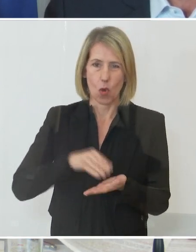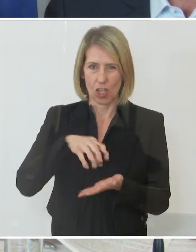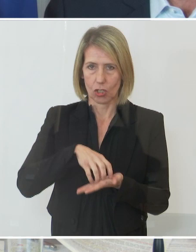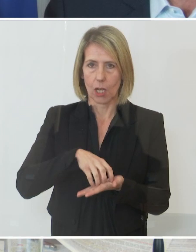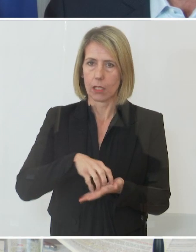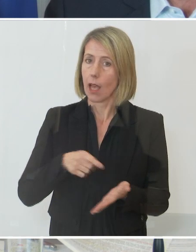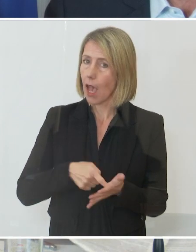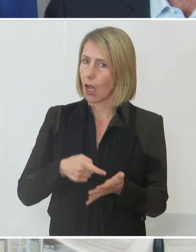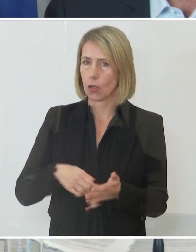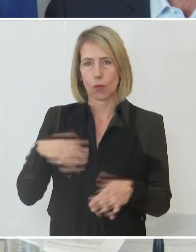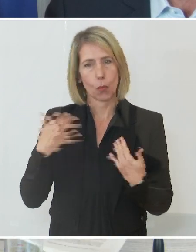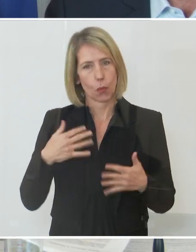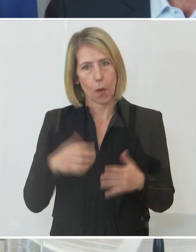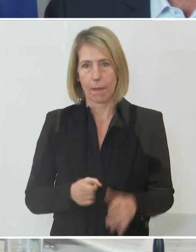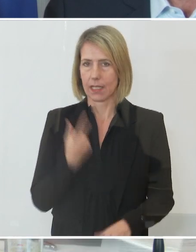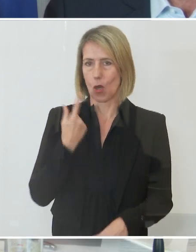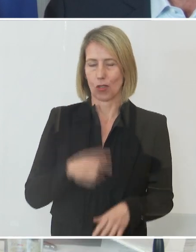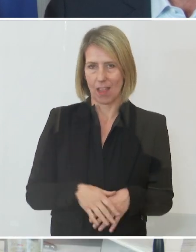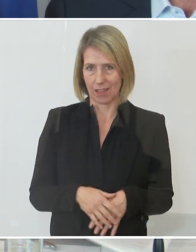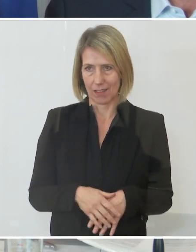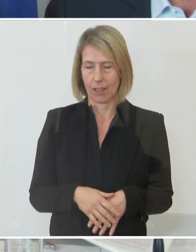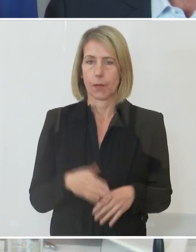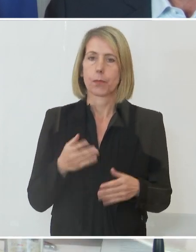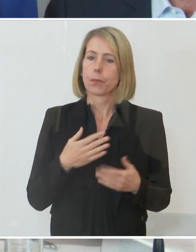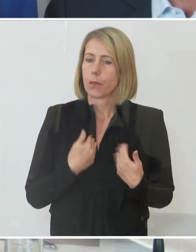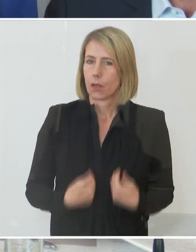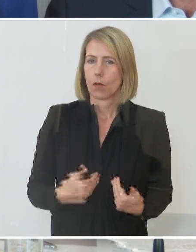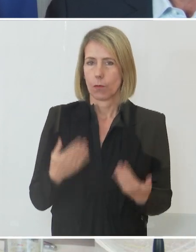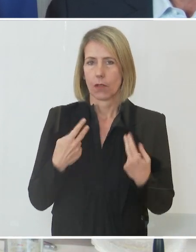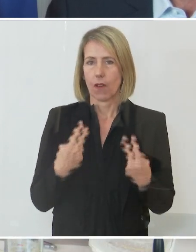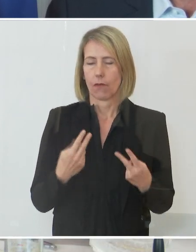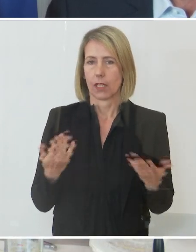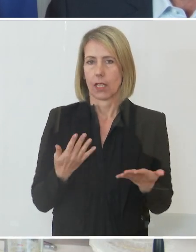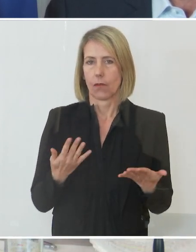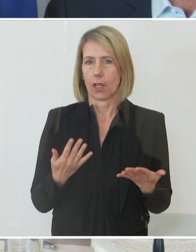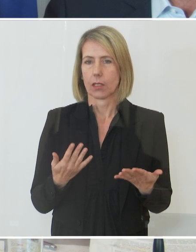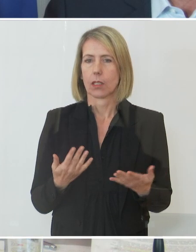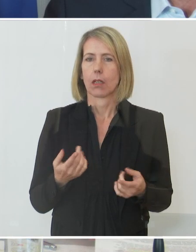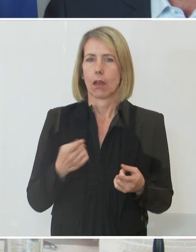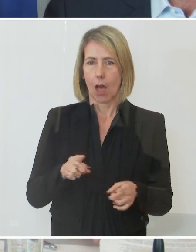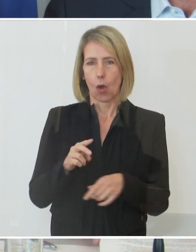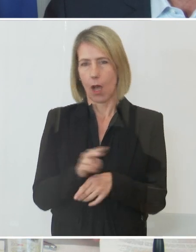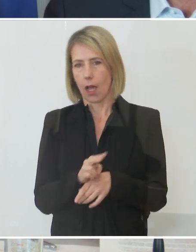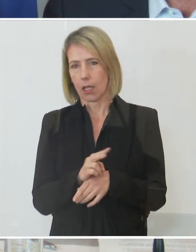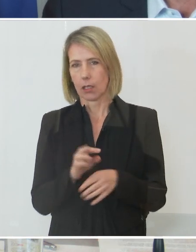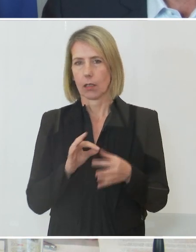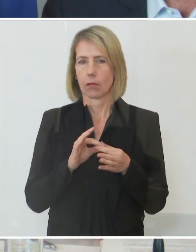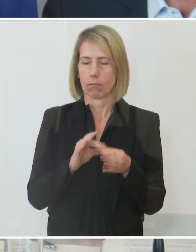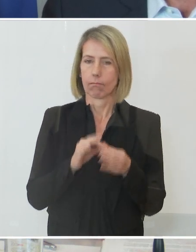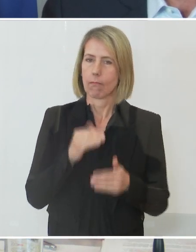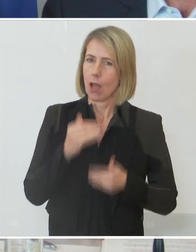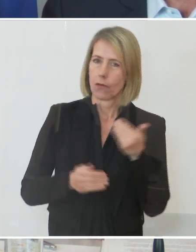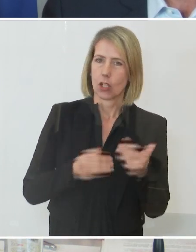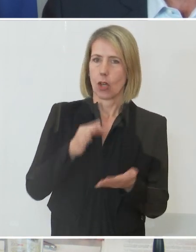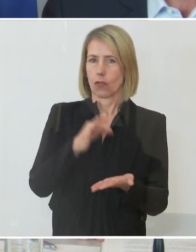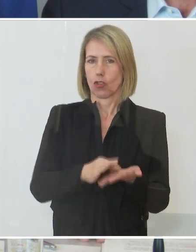ungen ausgesetzt ist. Mir war wichtig, dass wir insbesondere auch darauf achten, dass Wirtschaftsstandort,